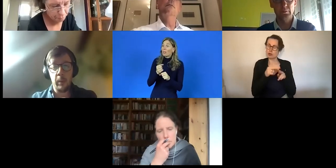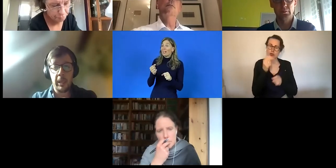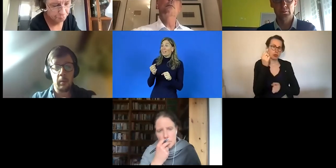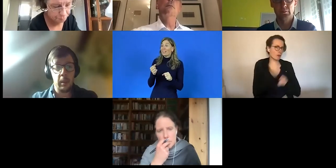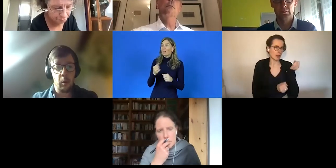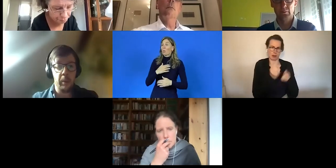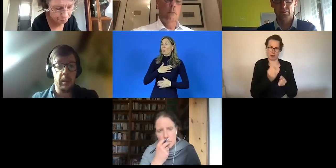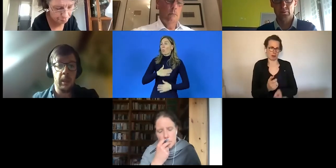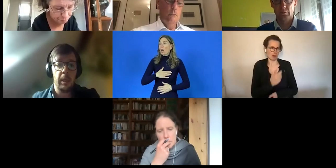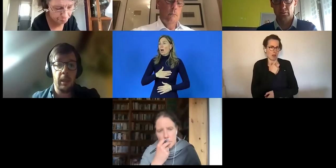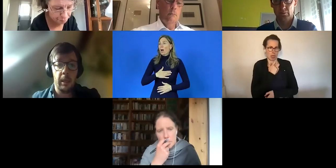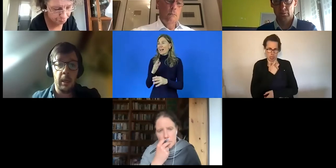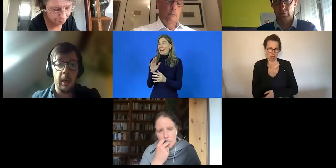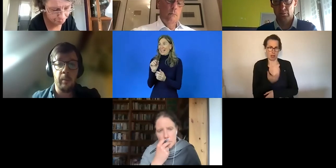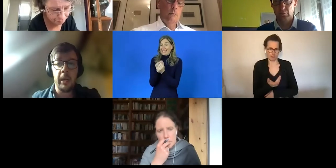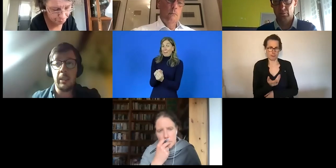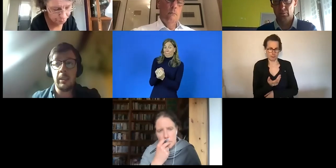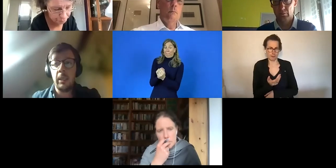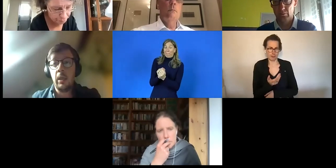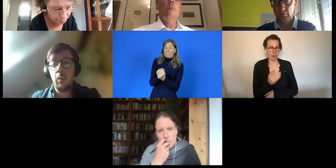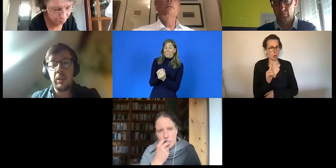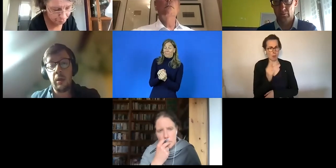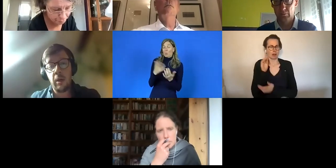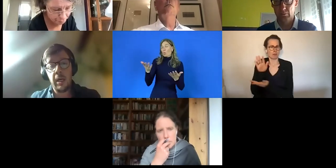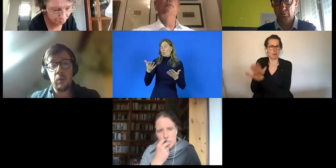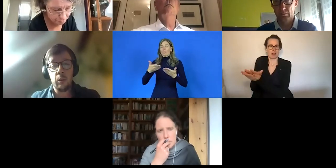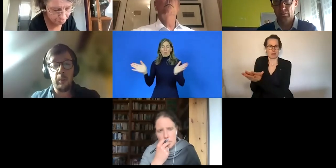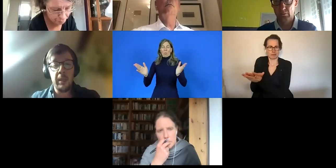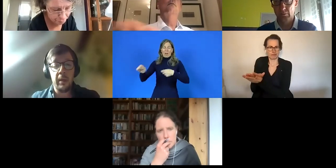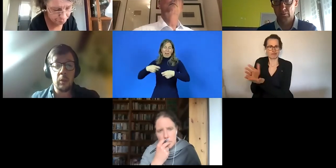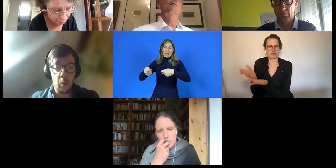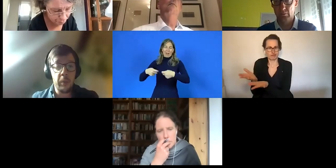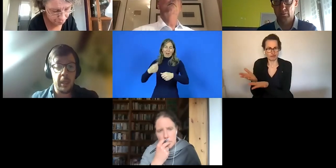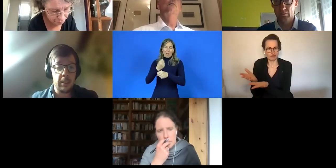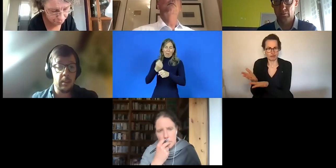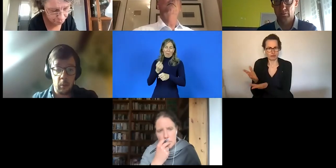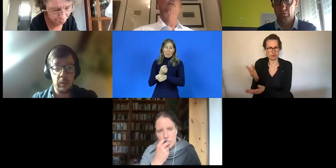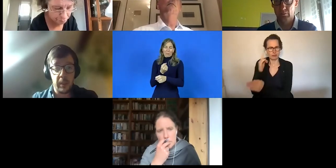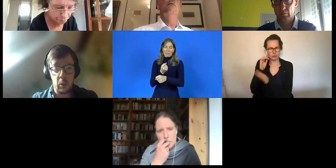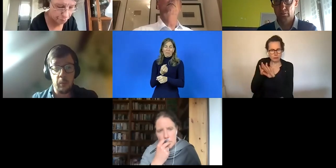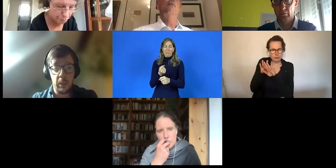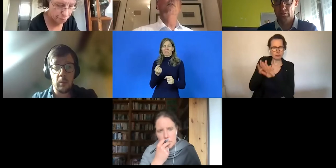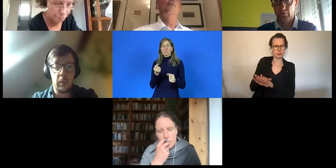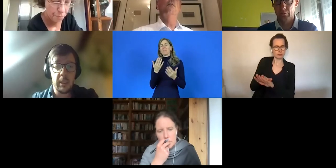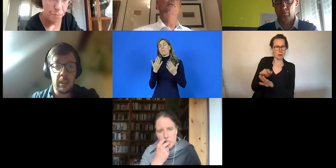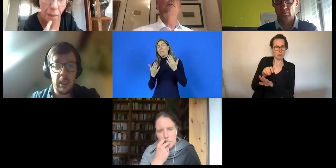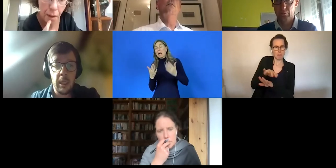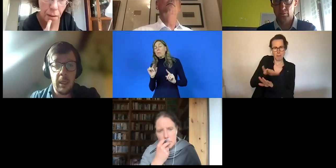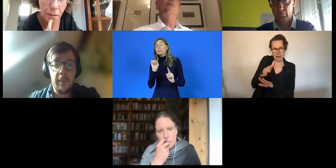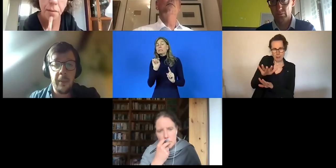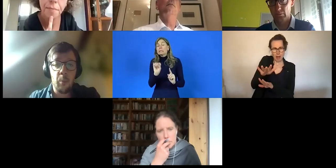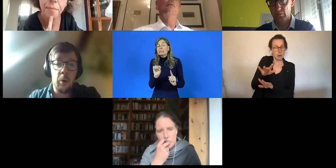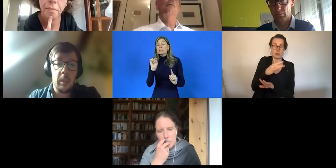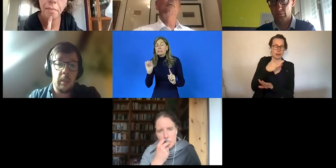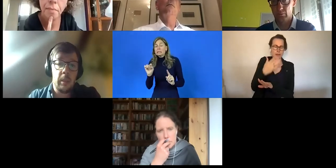auf den ersten Arbeitsmarkt kommen oder den sogenannten Mainstream-Arbeitsmarkt, dass sie